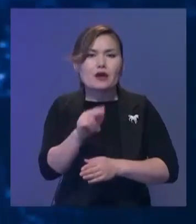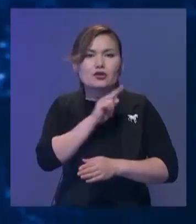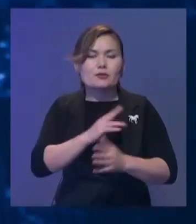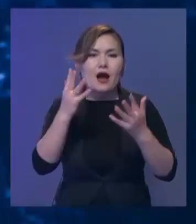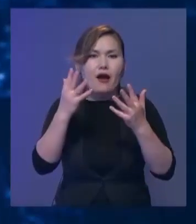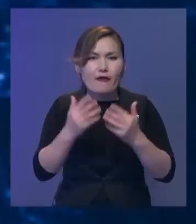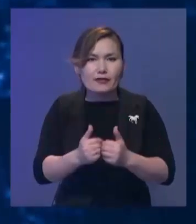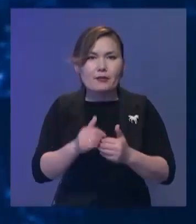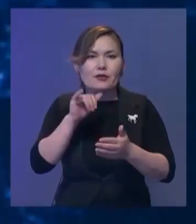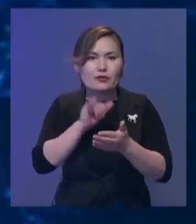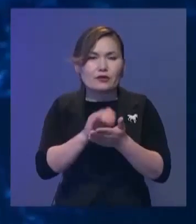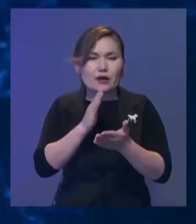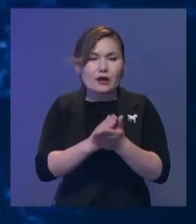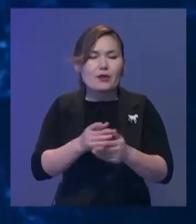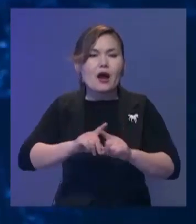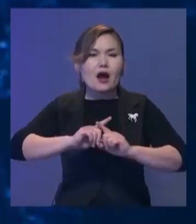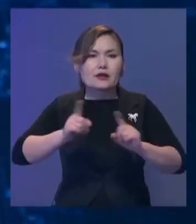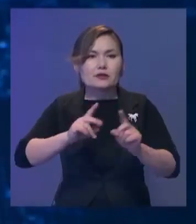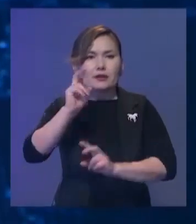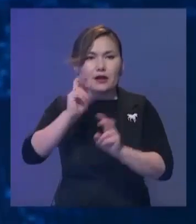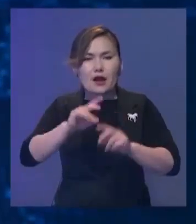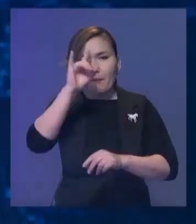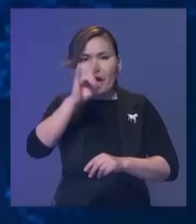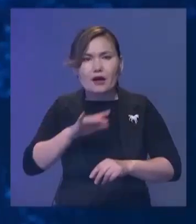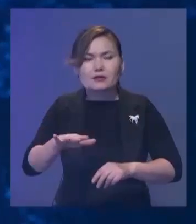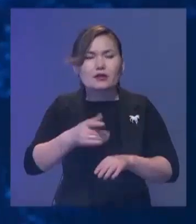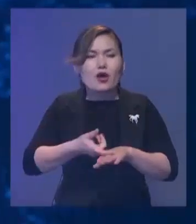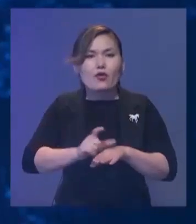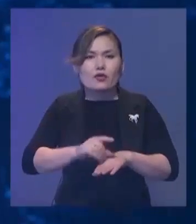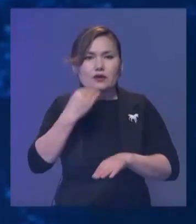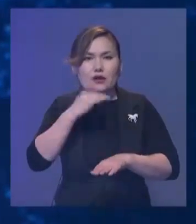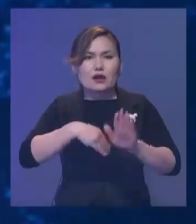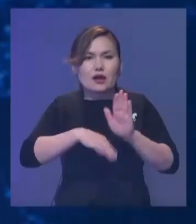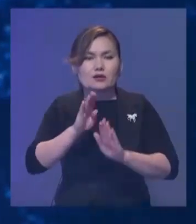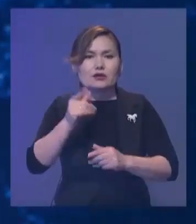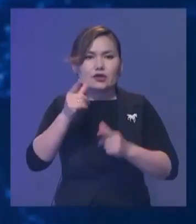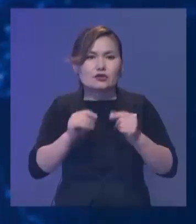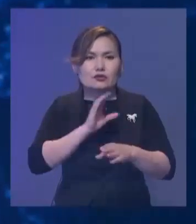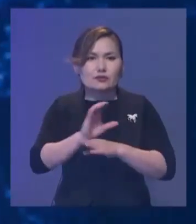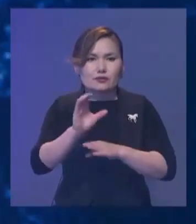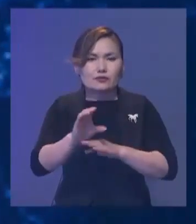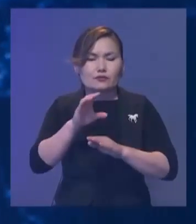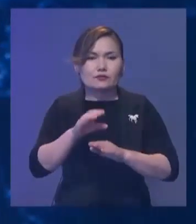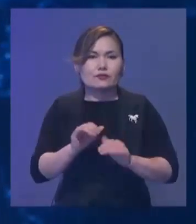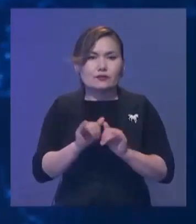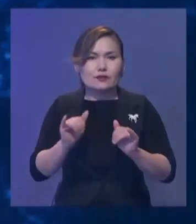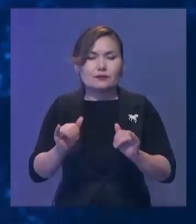афтаматтандырылған. Өңірде баламасы жоққасы борын еліміздегі ең ғозық сүт фермаларының үштігіне кіретті.